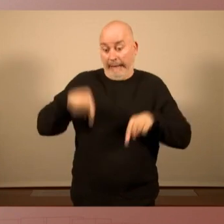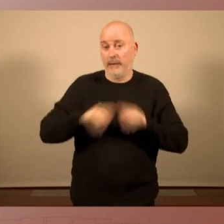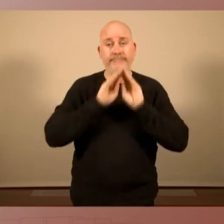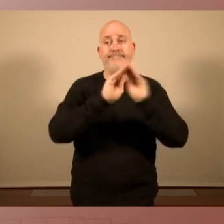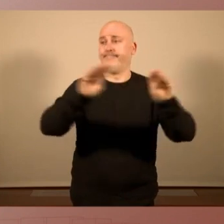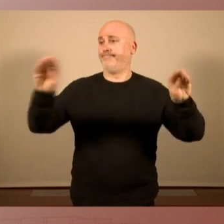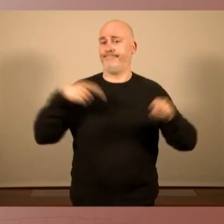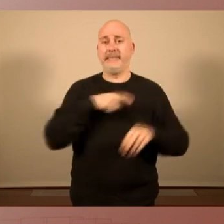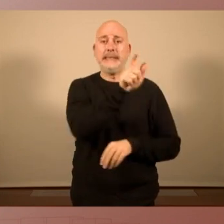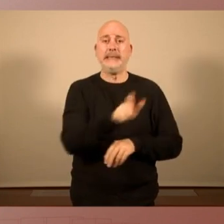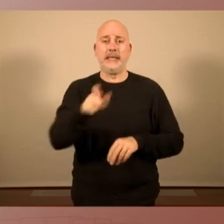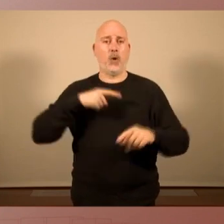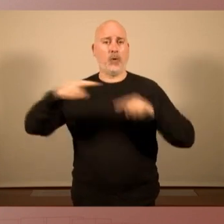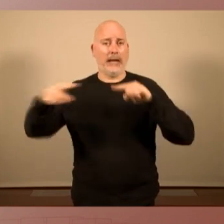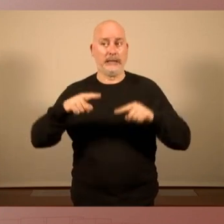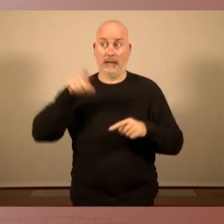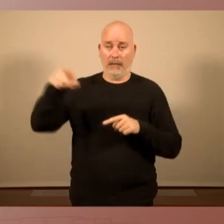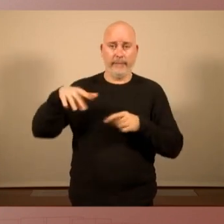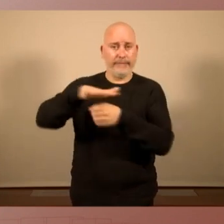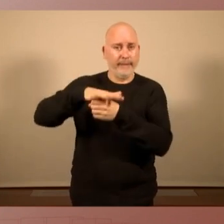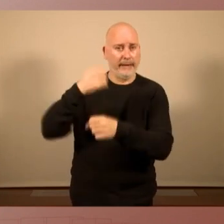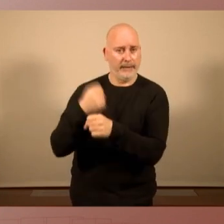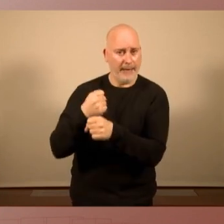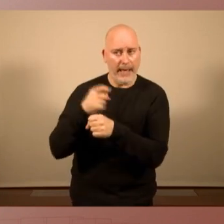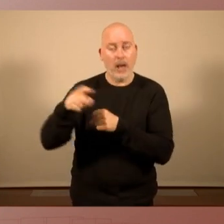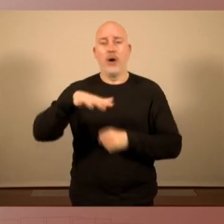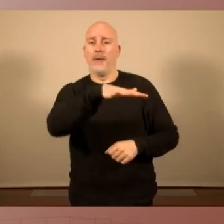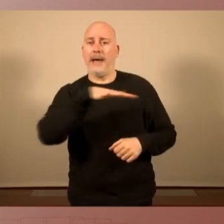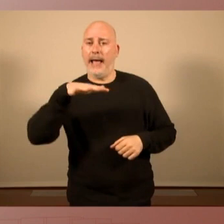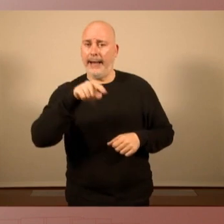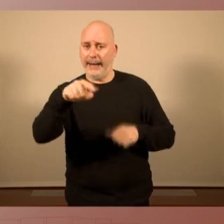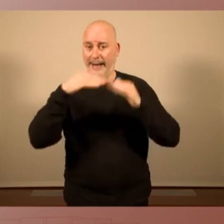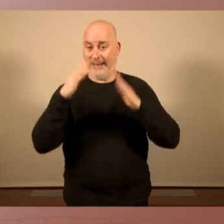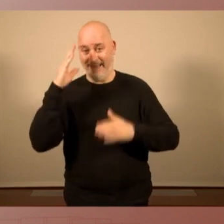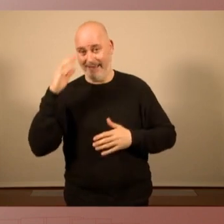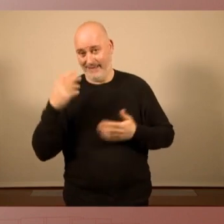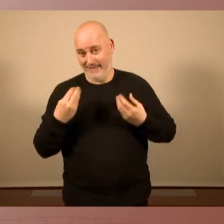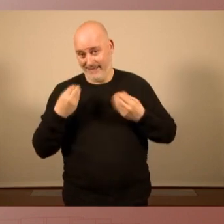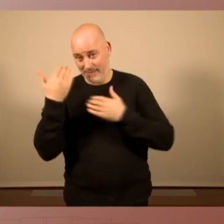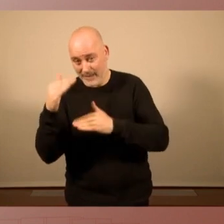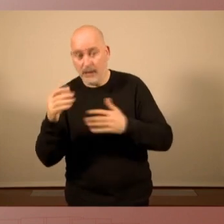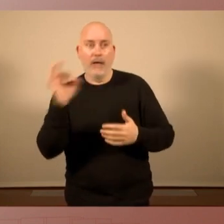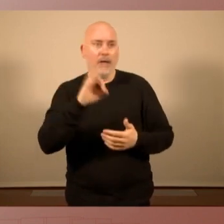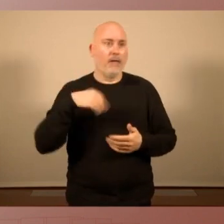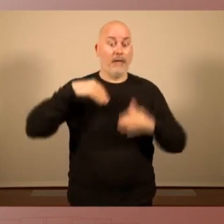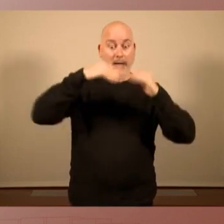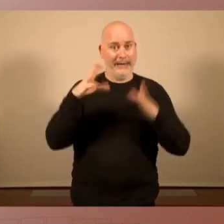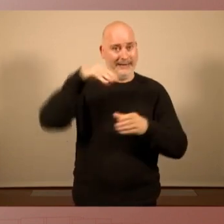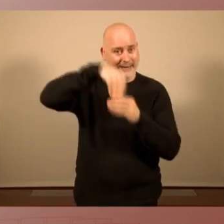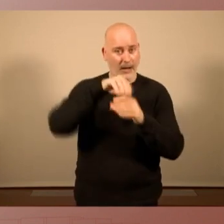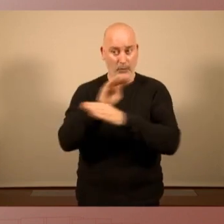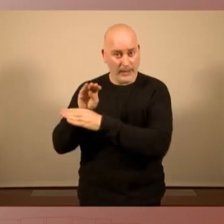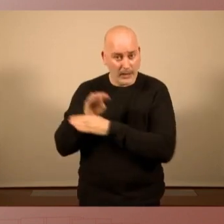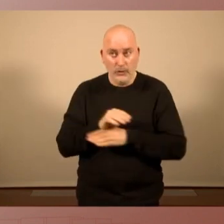'organitzi en els seus llocs de treball s'organitzi en els seus barris s'organitzi els centres educatius perquè aquesta legislatura